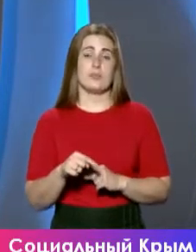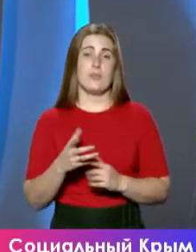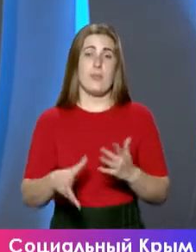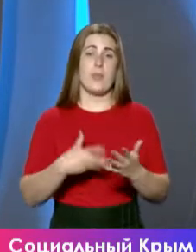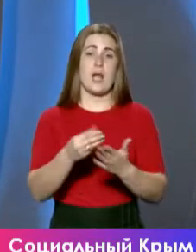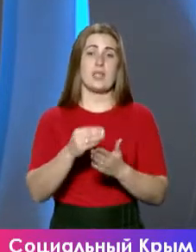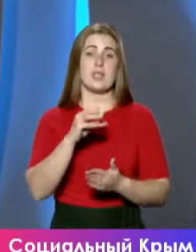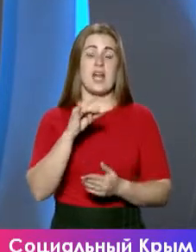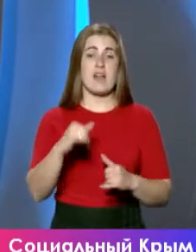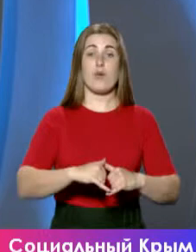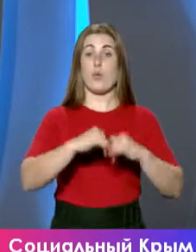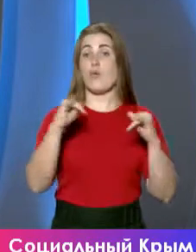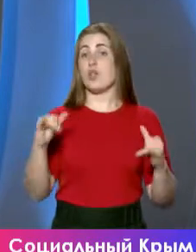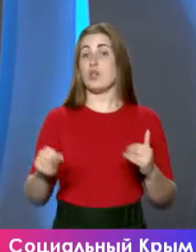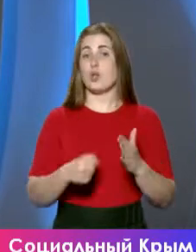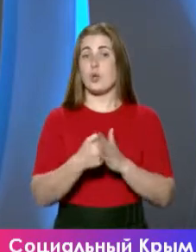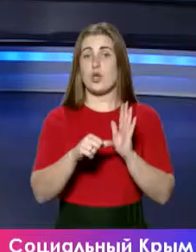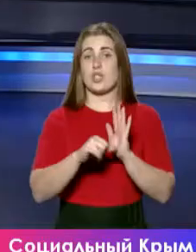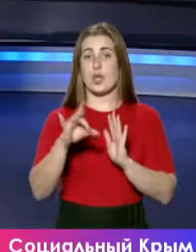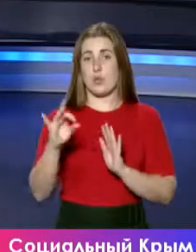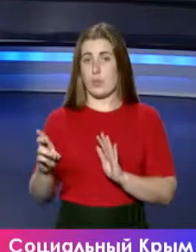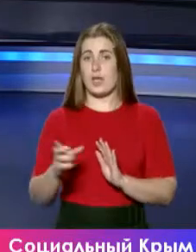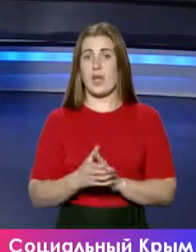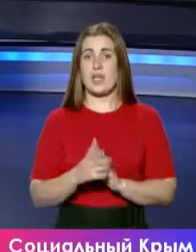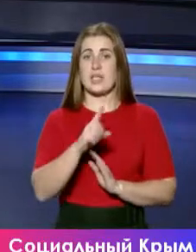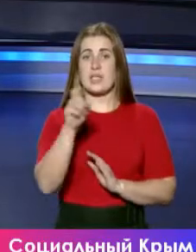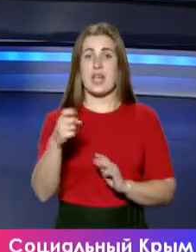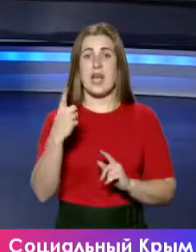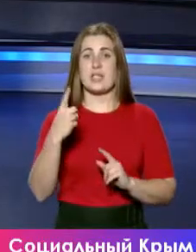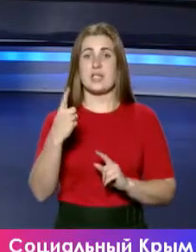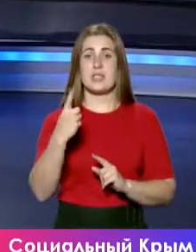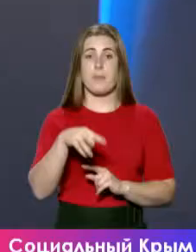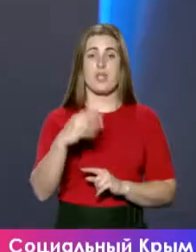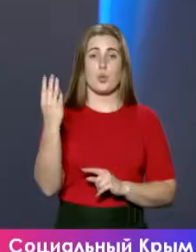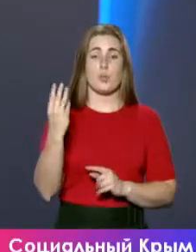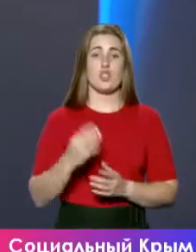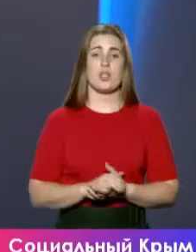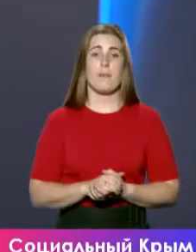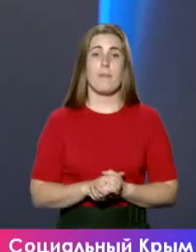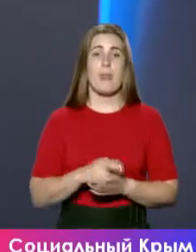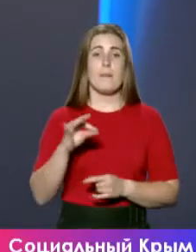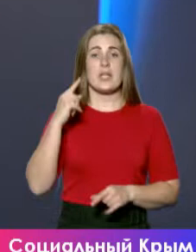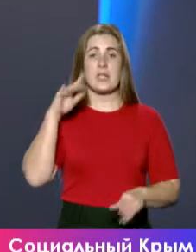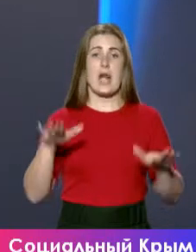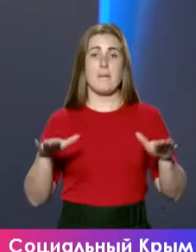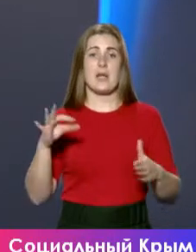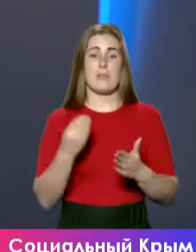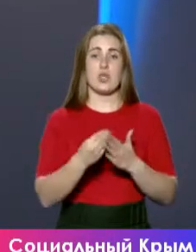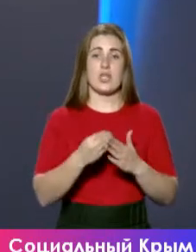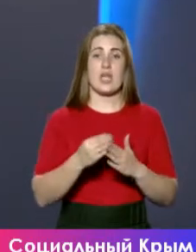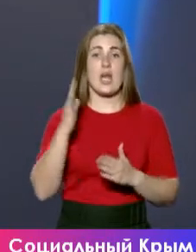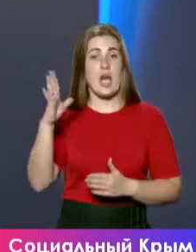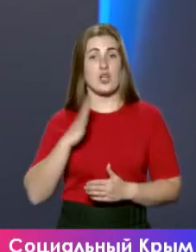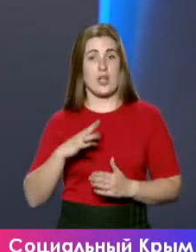плата, тариф увеличится до 6 рублей, скажем так, за метр кубический. — Но вот эти вот колебания по цене их ожидать в